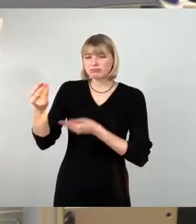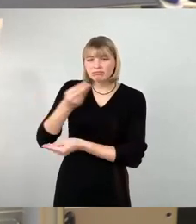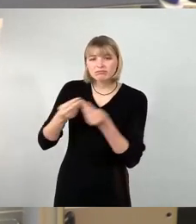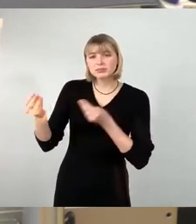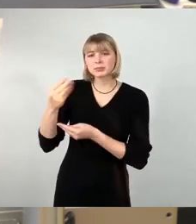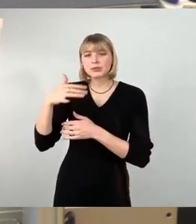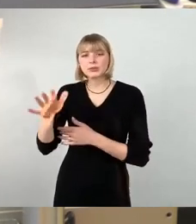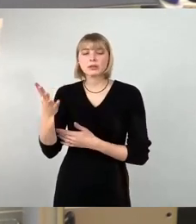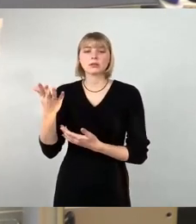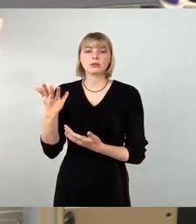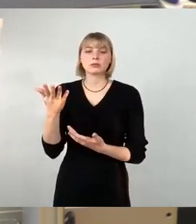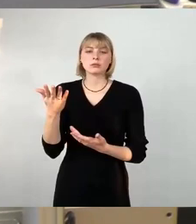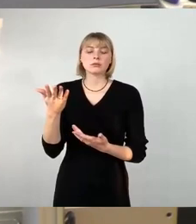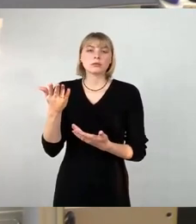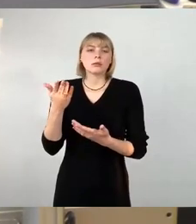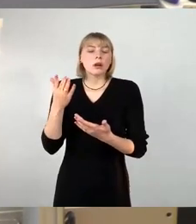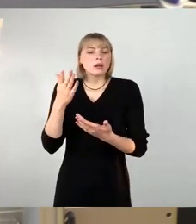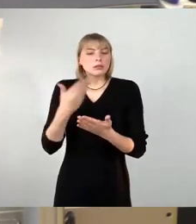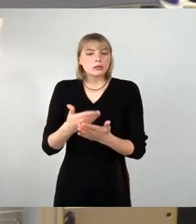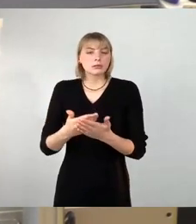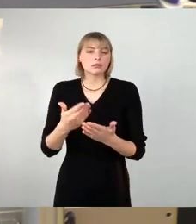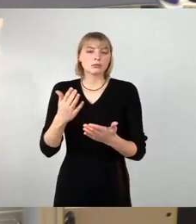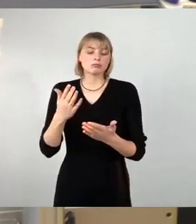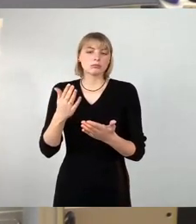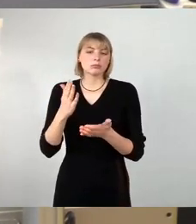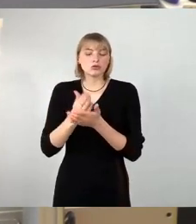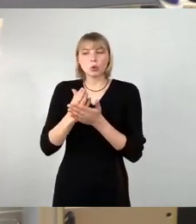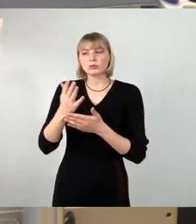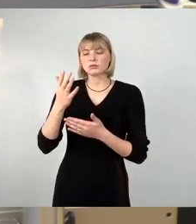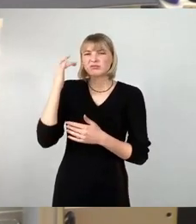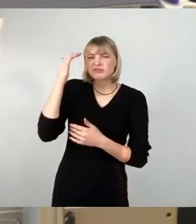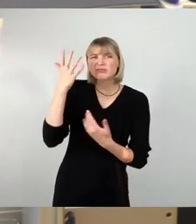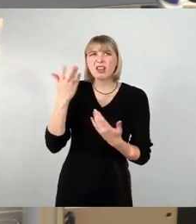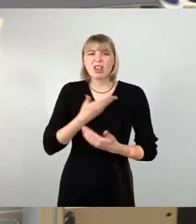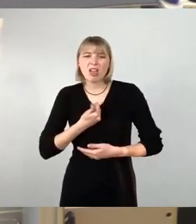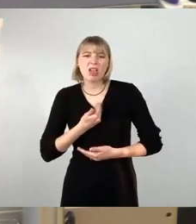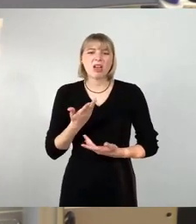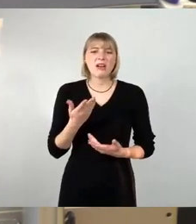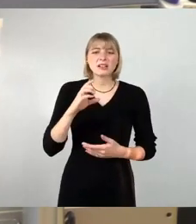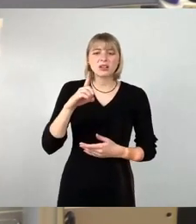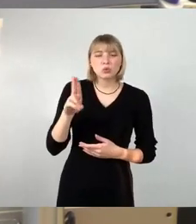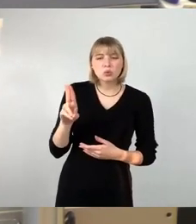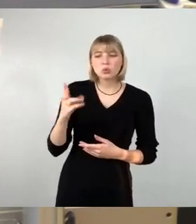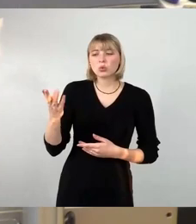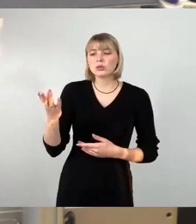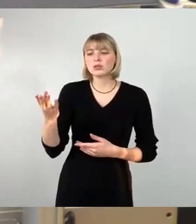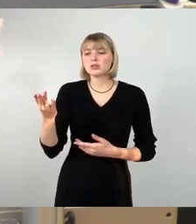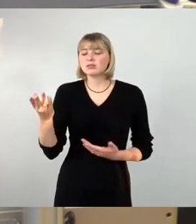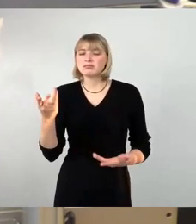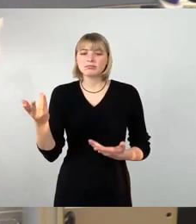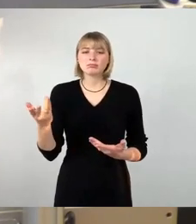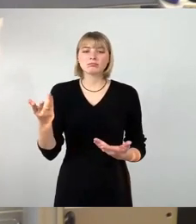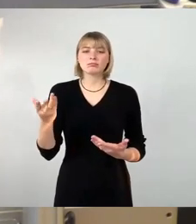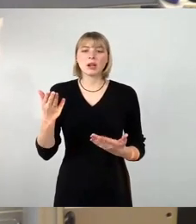Und wir haben durchaus auch die Bedenken und die Wünsche der CDU, dass eben das, was der Klimabeirat